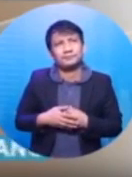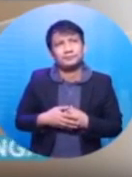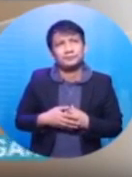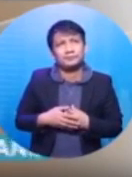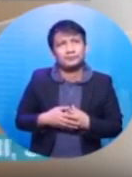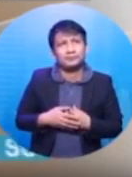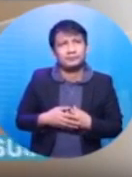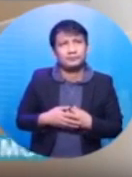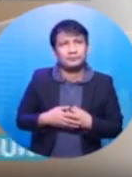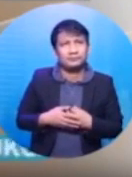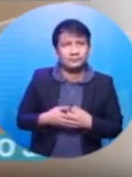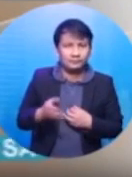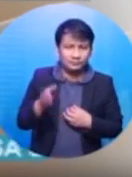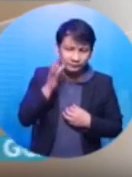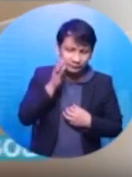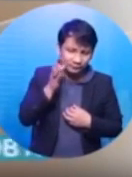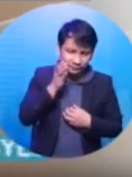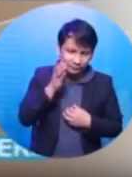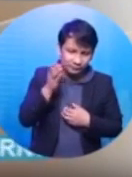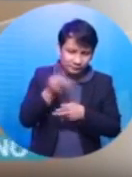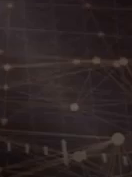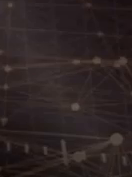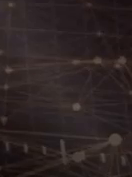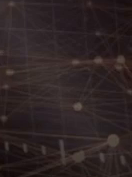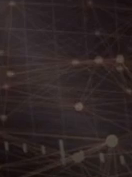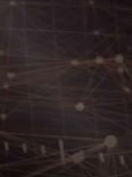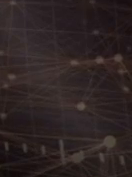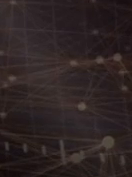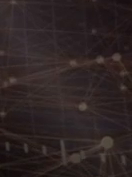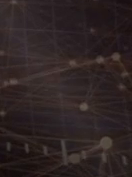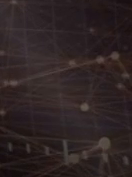salamat din po. Nay Carolina, ingat kayong dalawa, ha. God bless po.